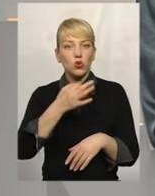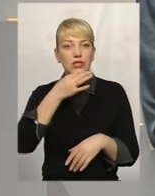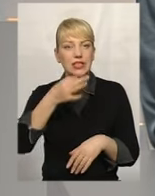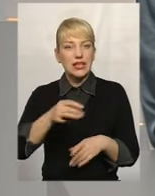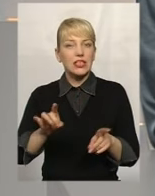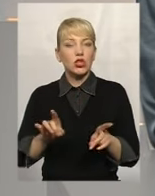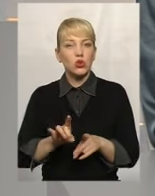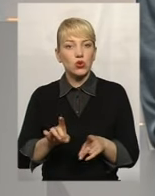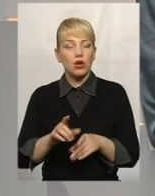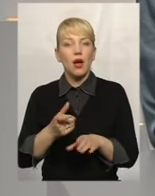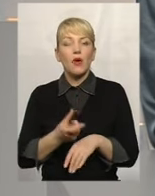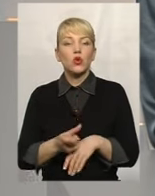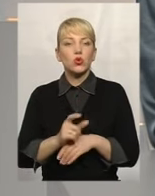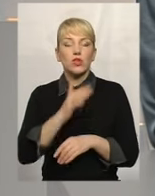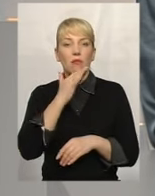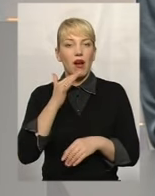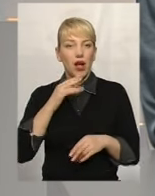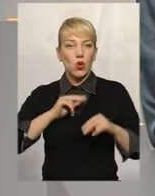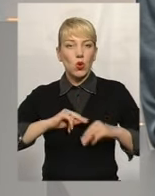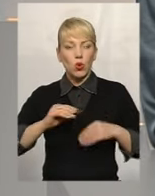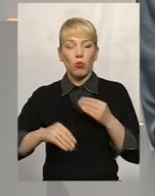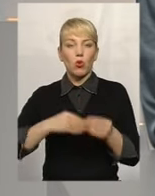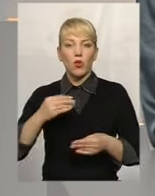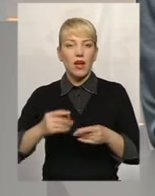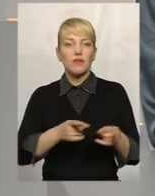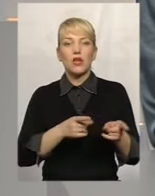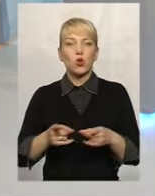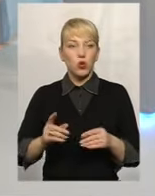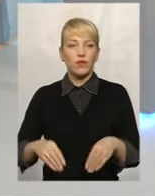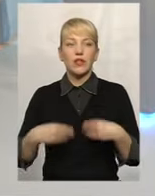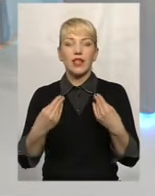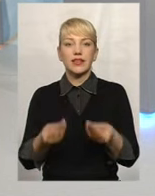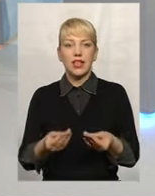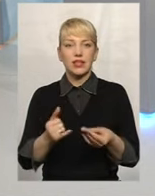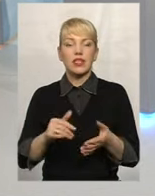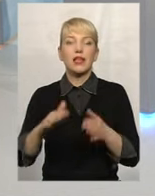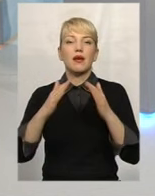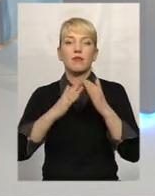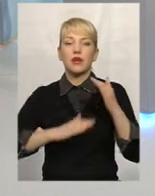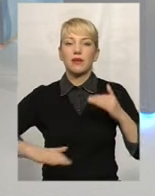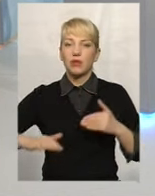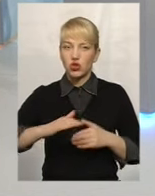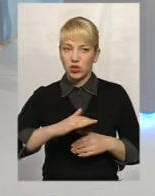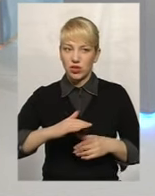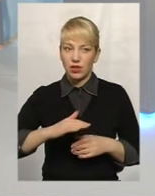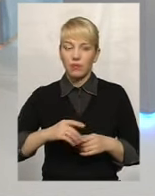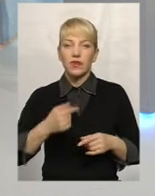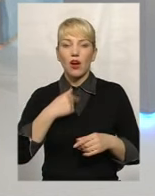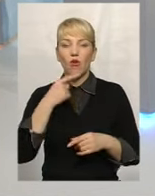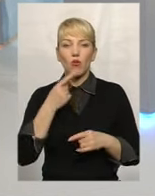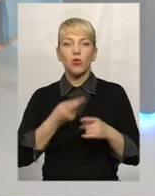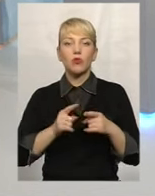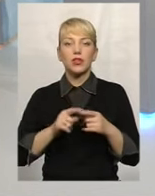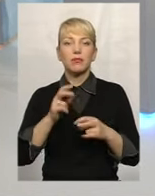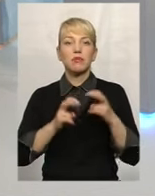дуже багато роботодавців готові надати і приміщення, я говорю про ті підприємства, які